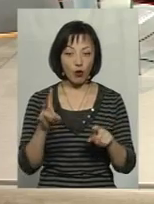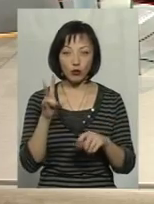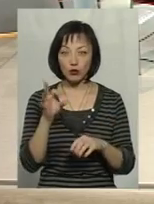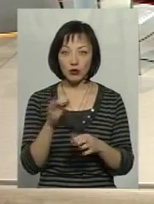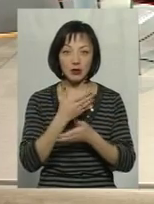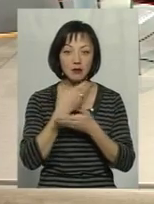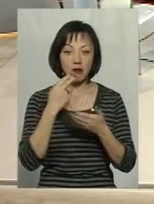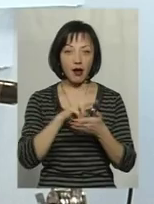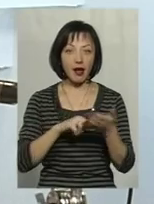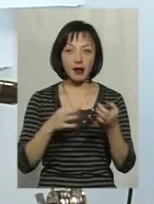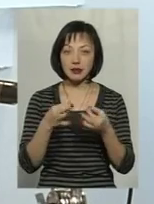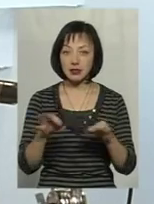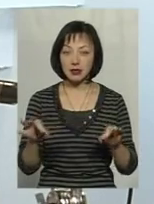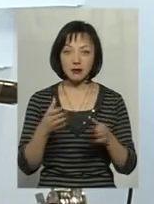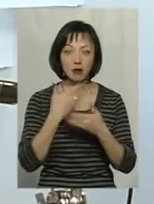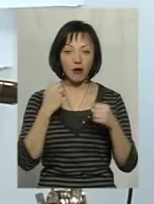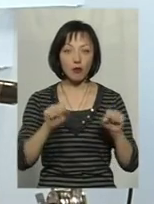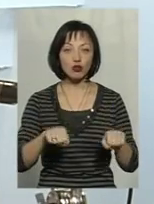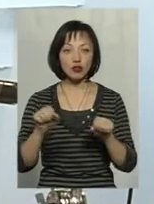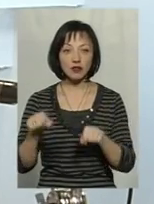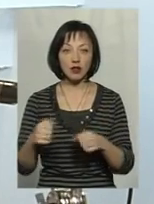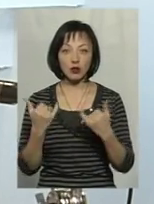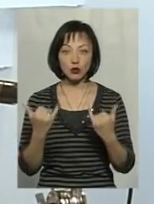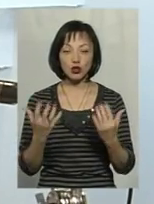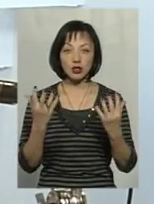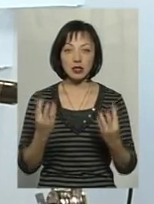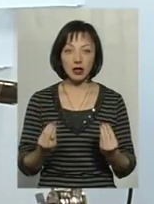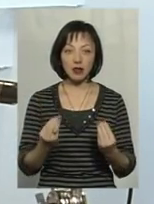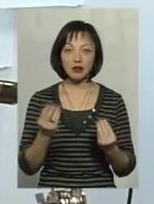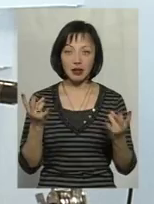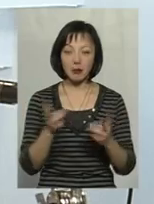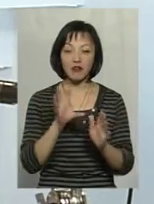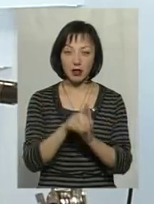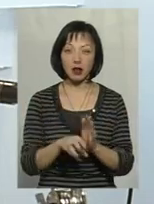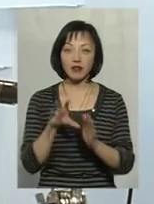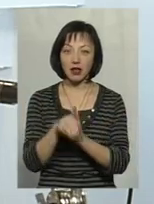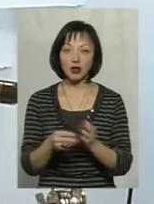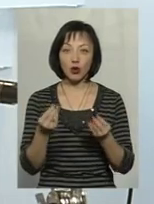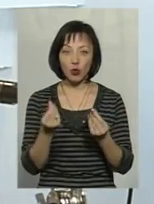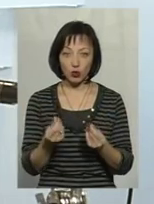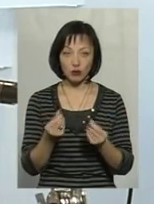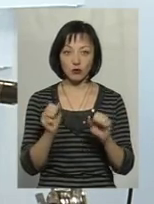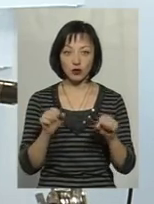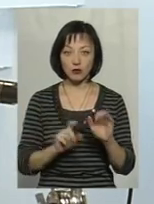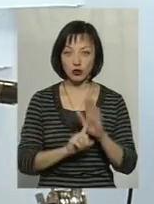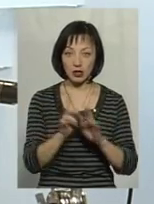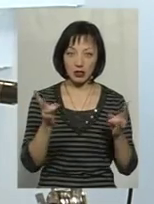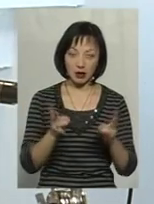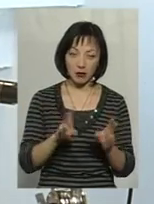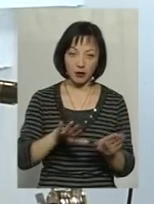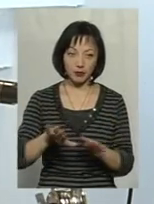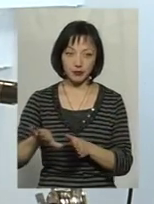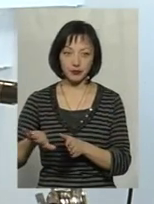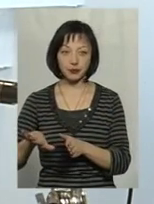має ні ліцензії, немає можливості. На сьогоднішній момент в нього треба лише вкладати, вкладати, вкладати. Можливо, спочатку треба було б